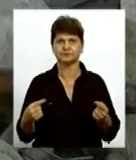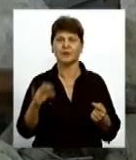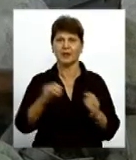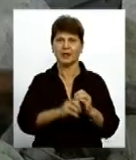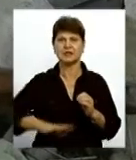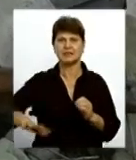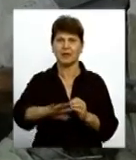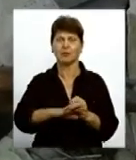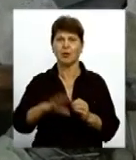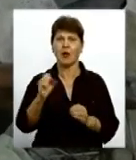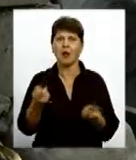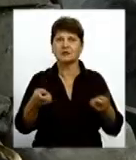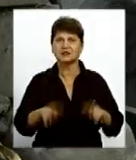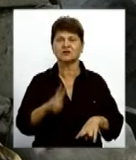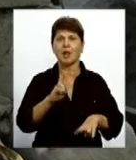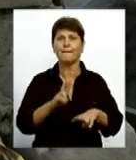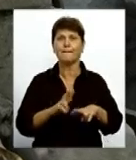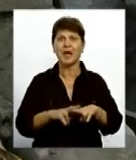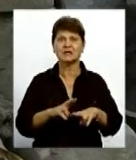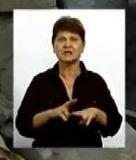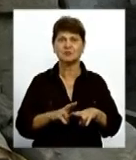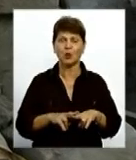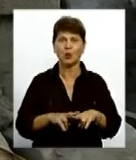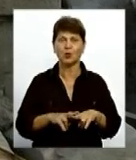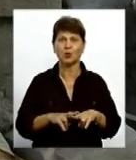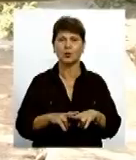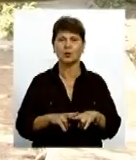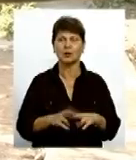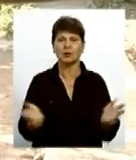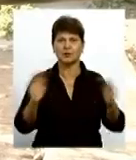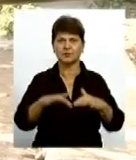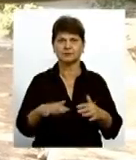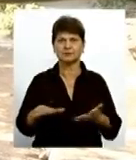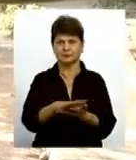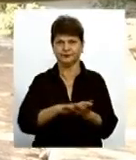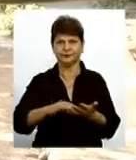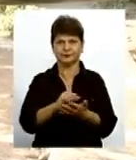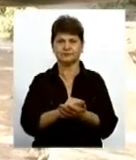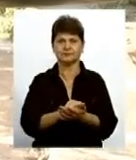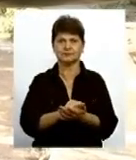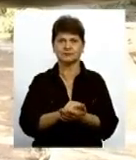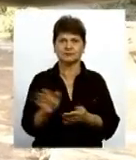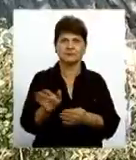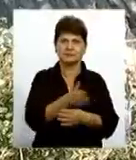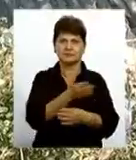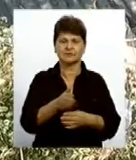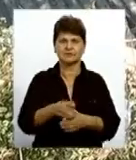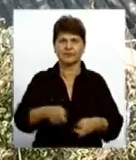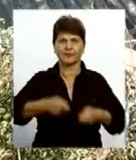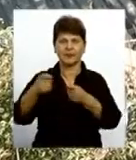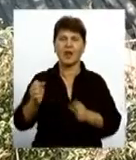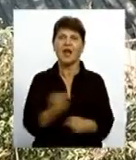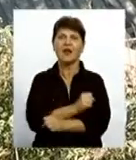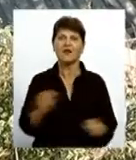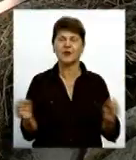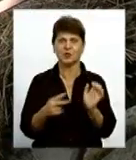землю Залишився паспорт під завалами Руїни збирати і вивозити Вибух стався